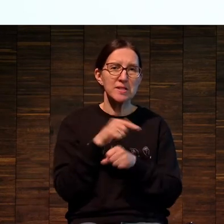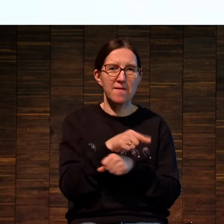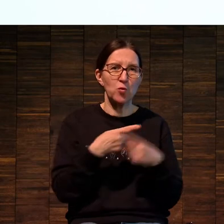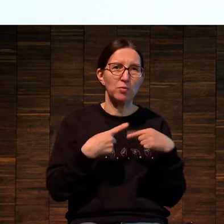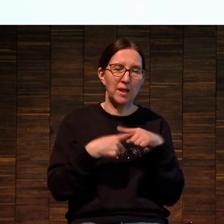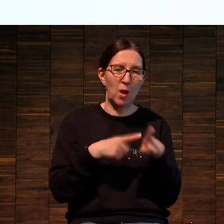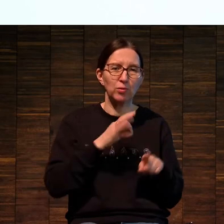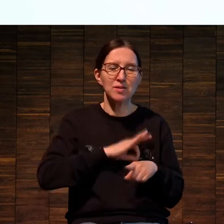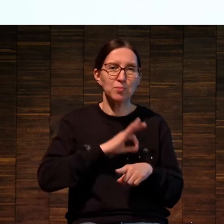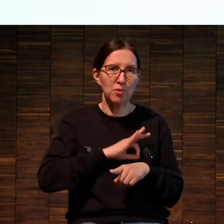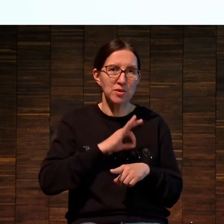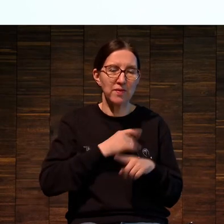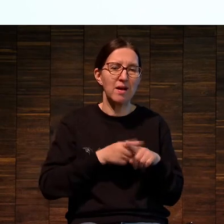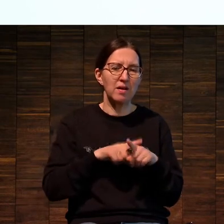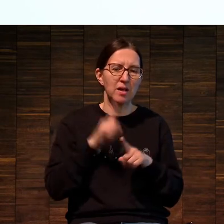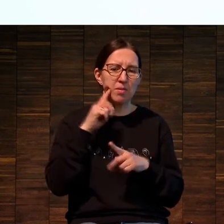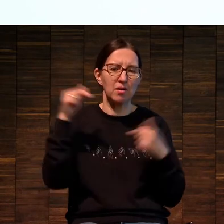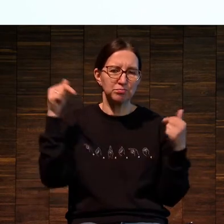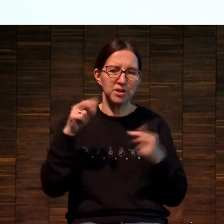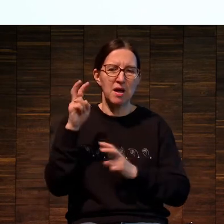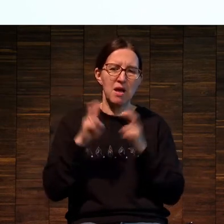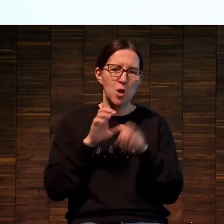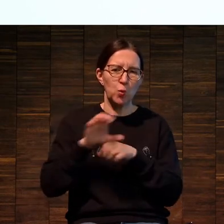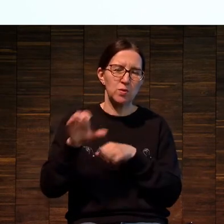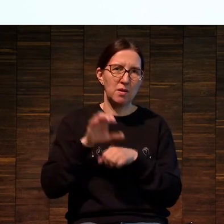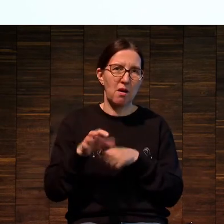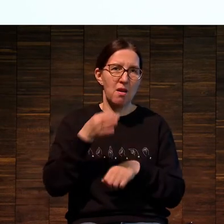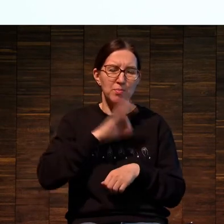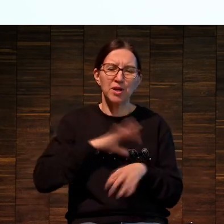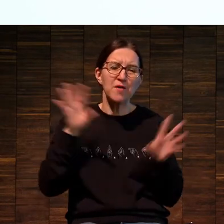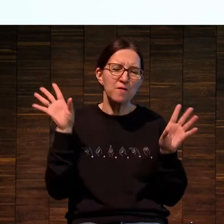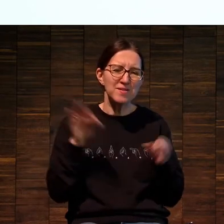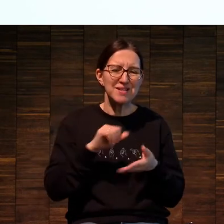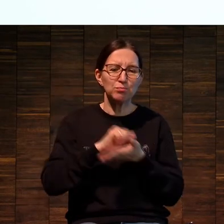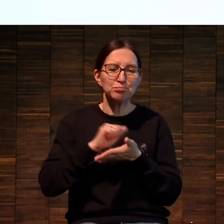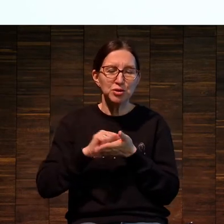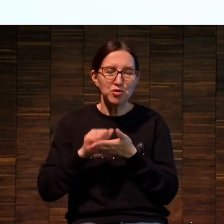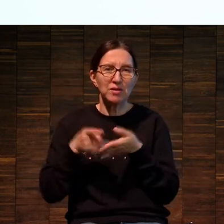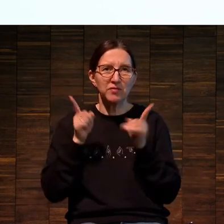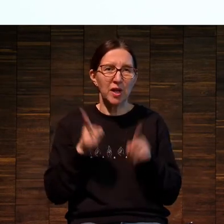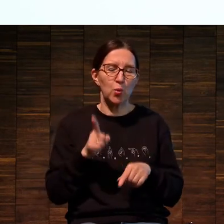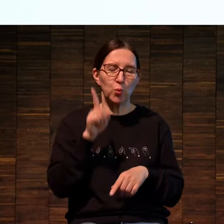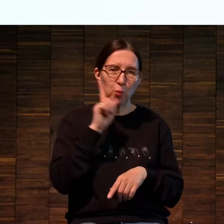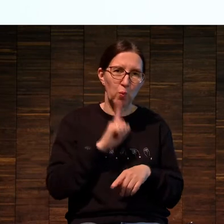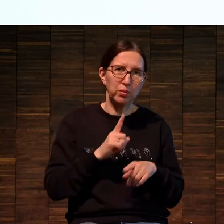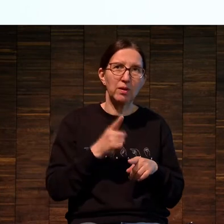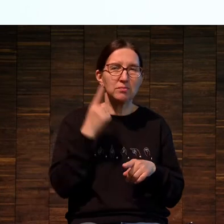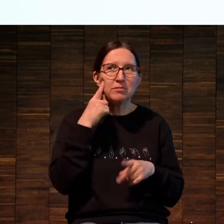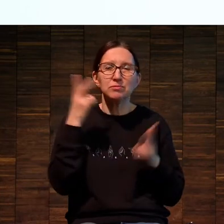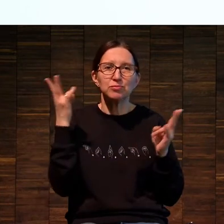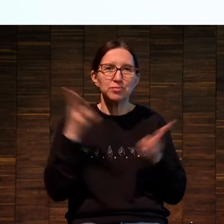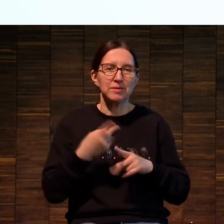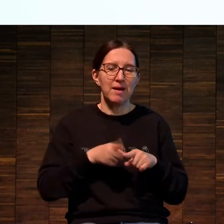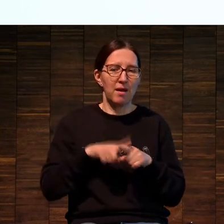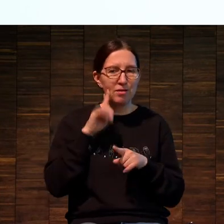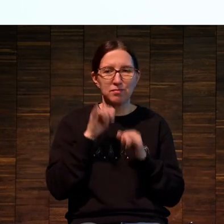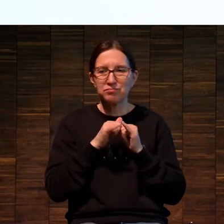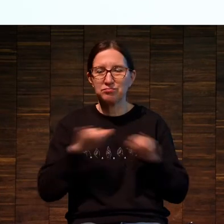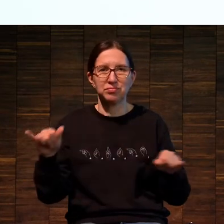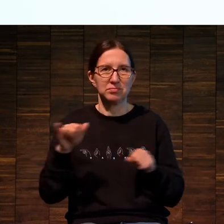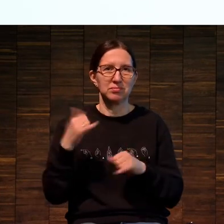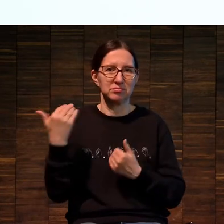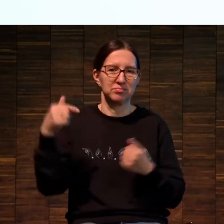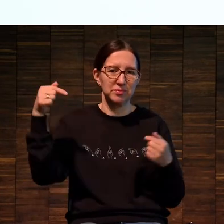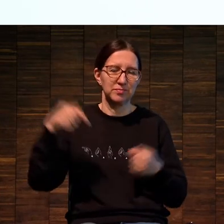использовалась, опять-таки, как индустриальный способ печати, вообще все способы печати, я вот повторюсь, начинали они с того, что это индустриальный способ